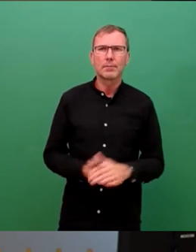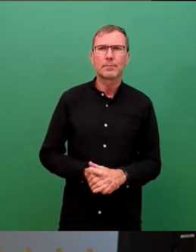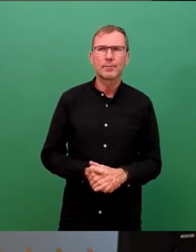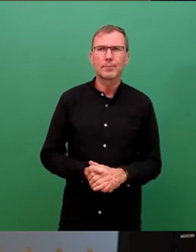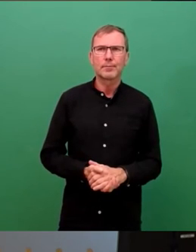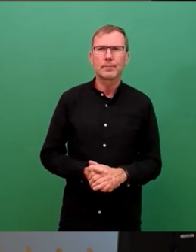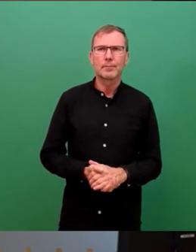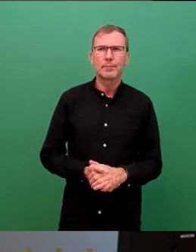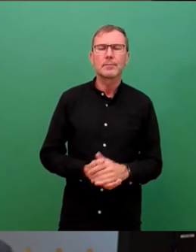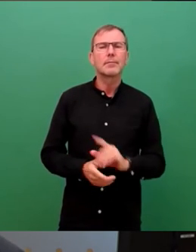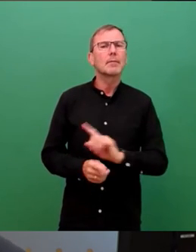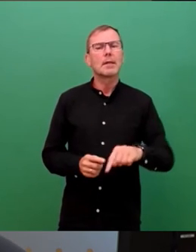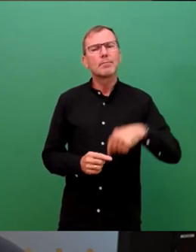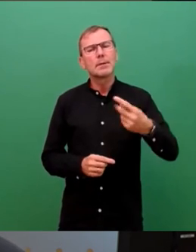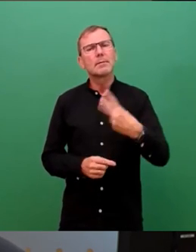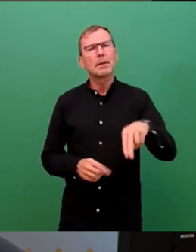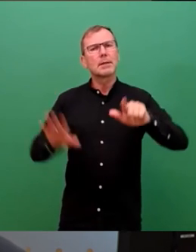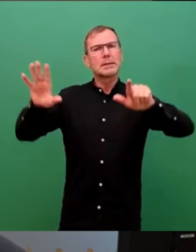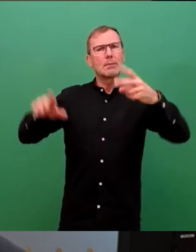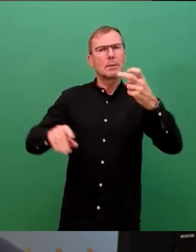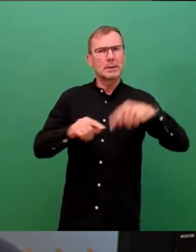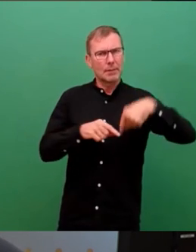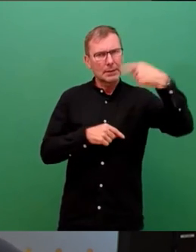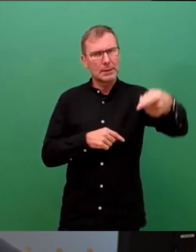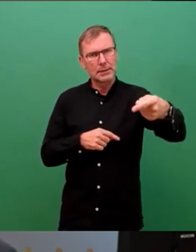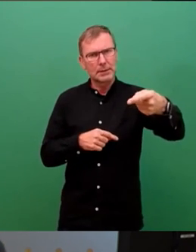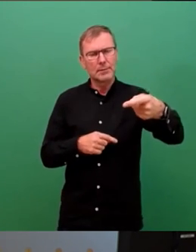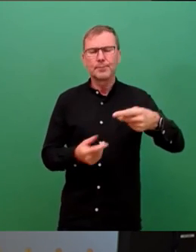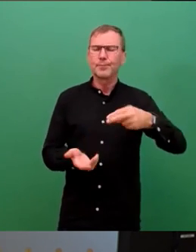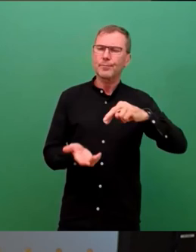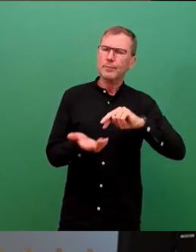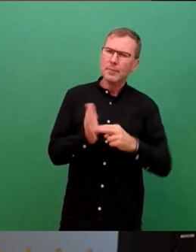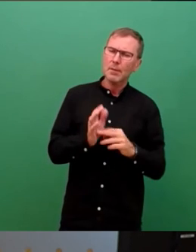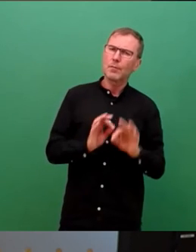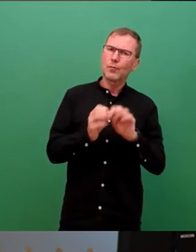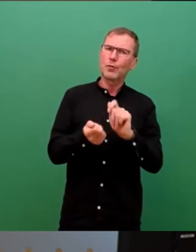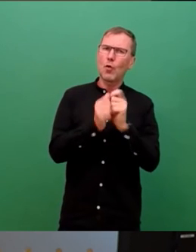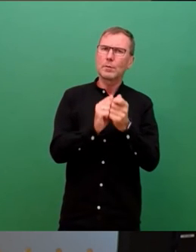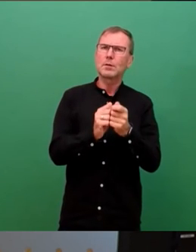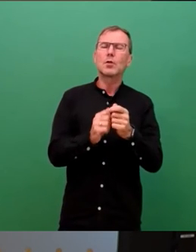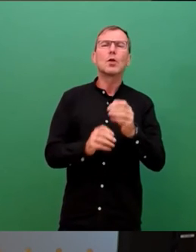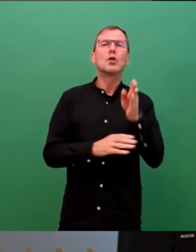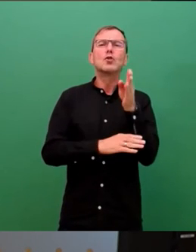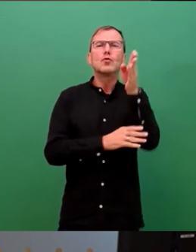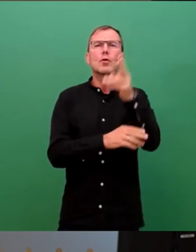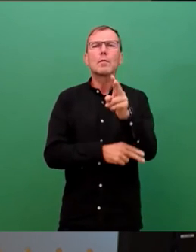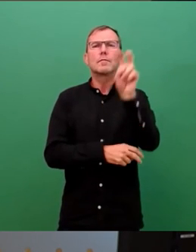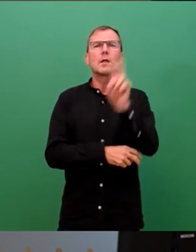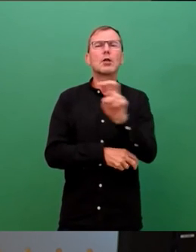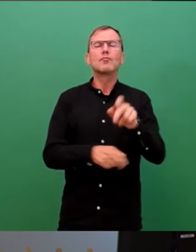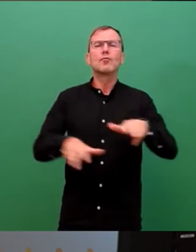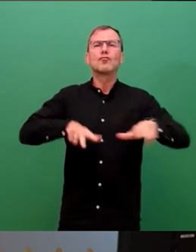Bis 2027 haben wir für die Umsetzung der Zukunftsstrategie des städtischen Klinikums